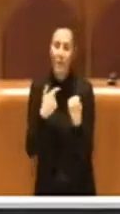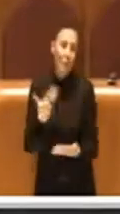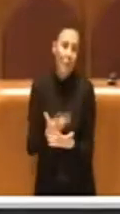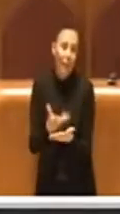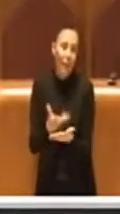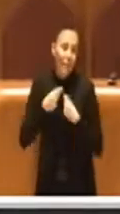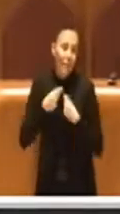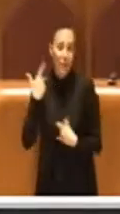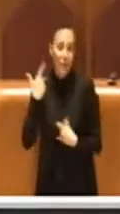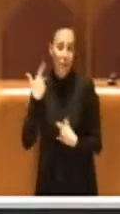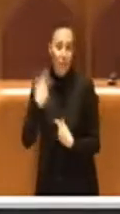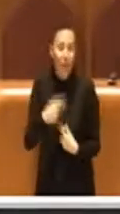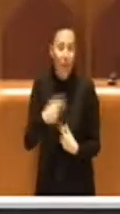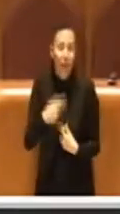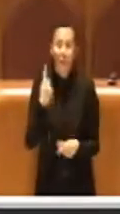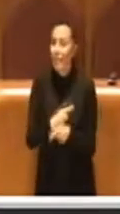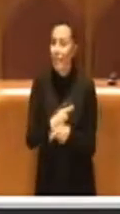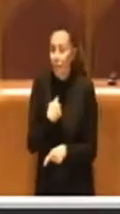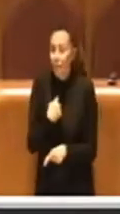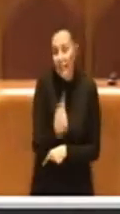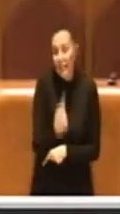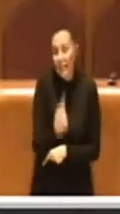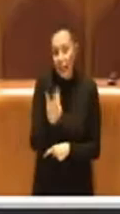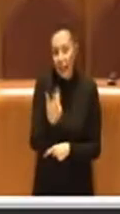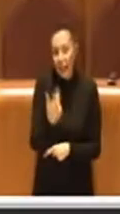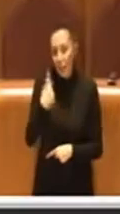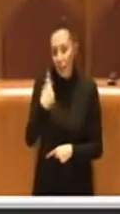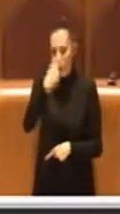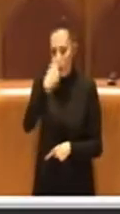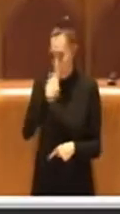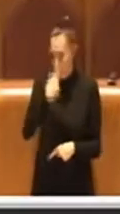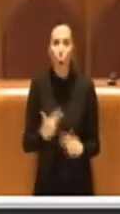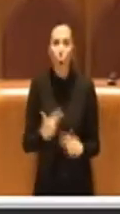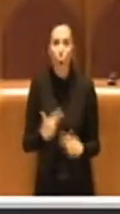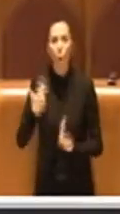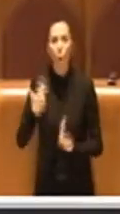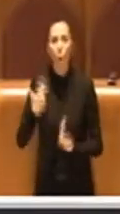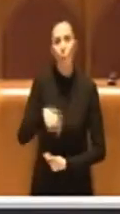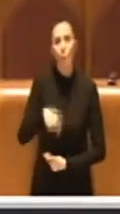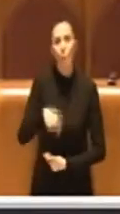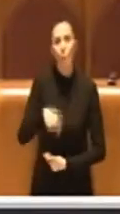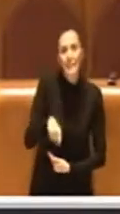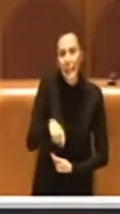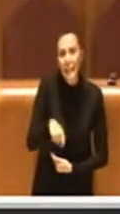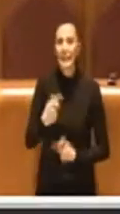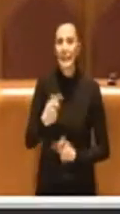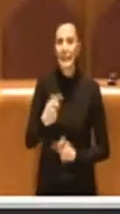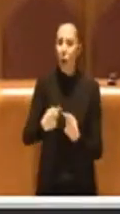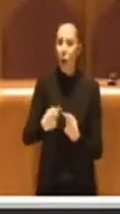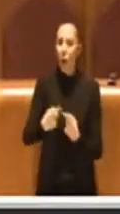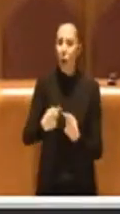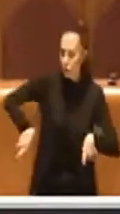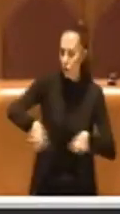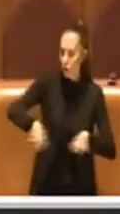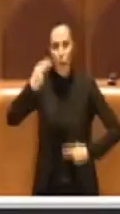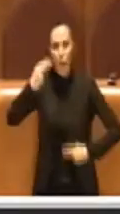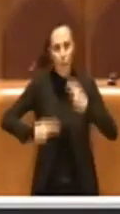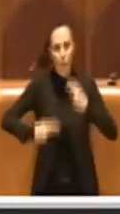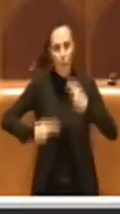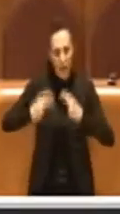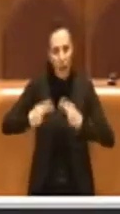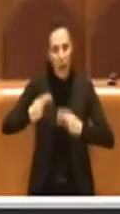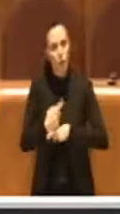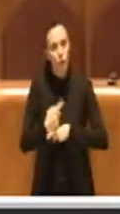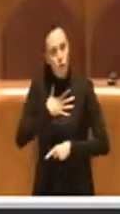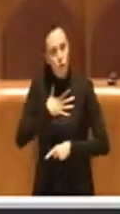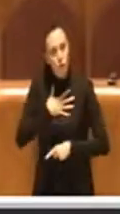parlare di una qualità di Presidente sopravvenuto della commissione in bilancio, devo purtroppo